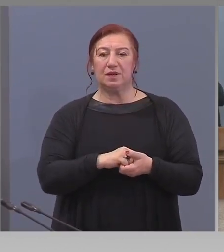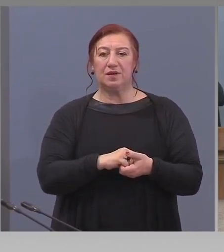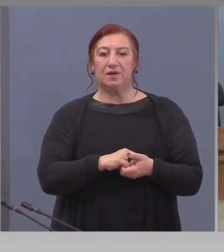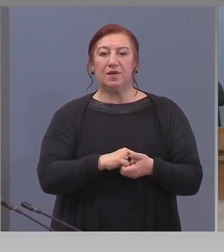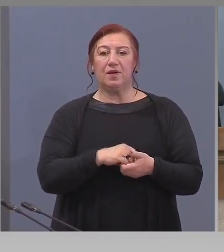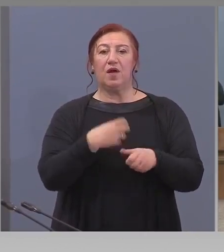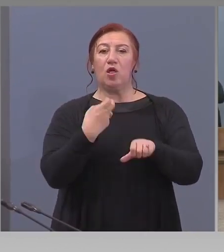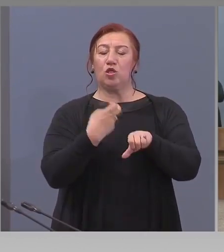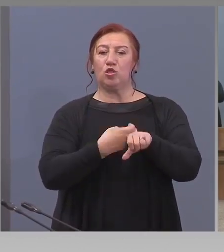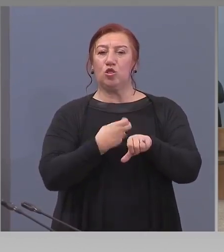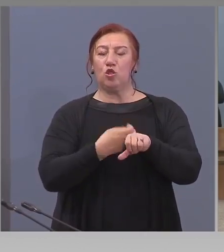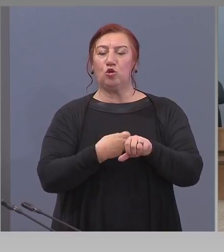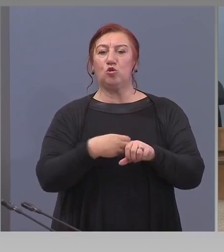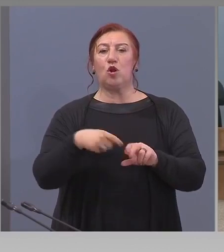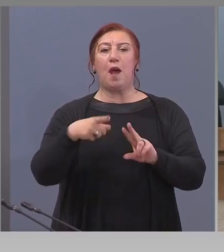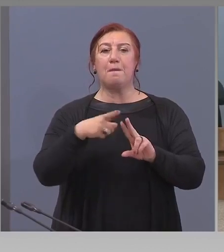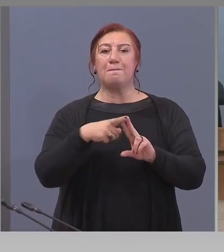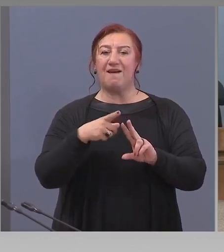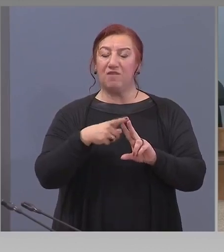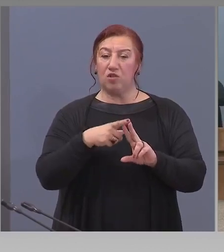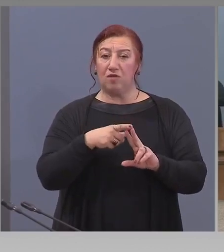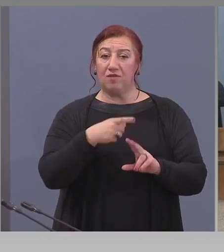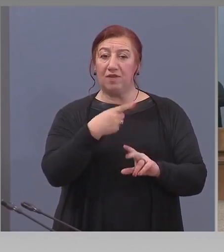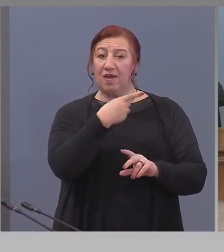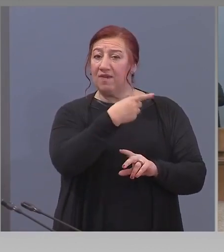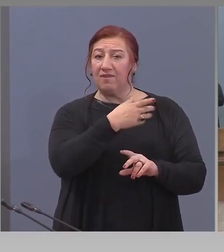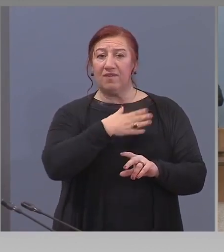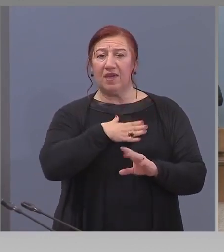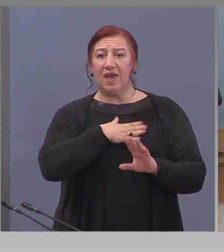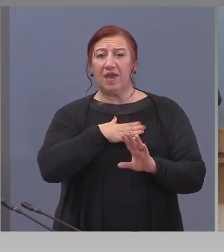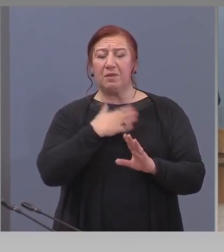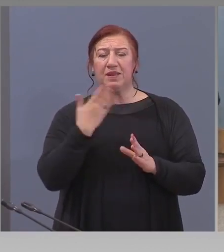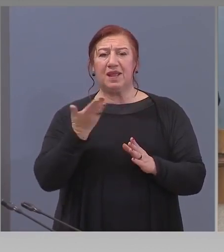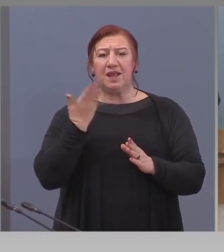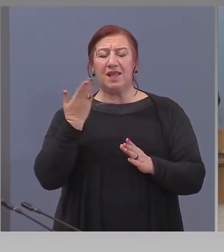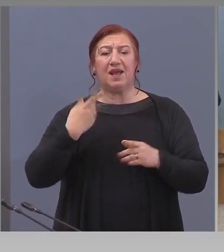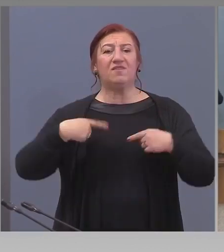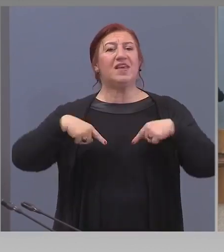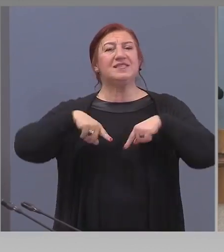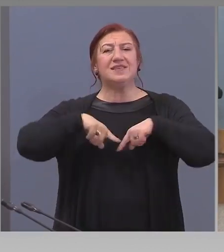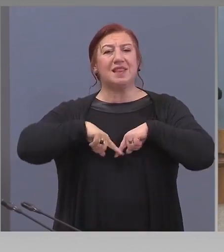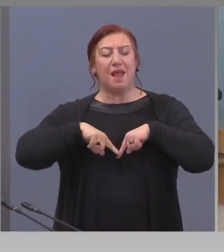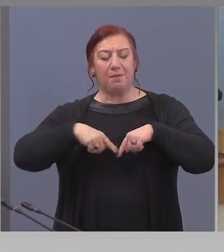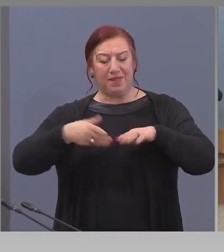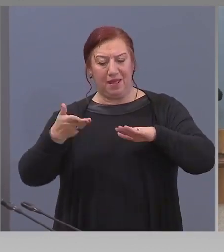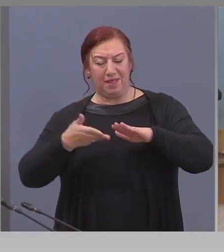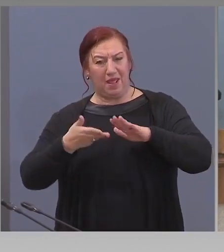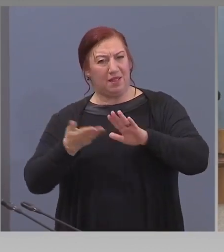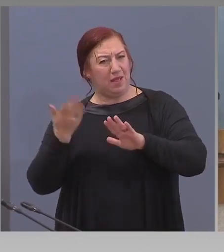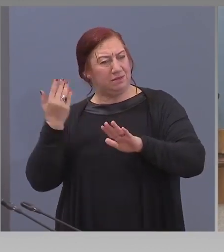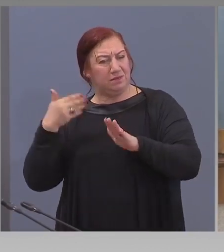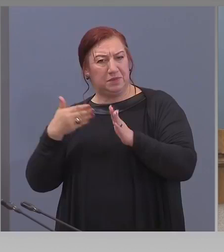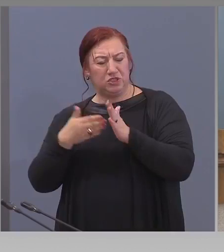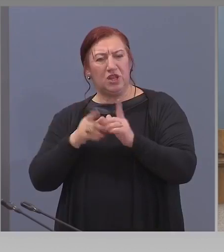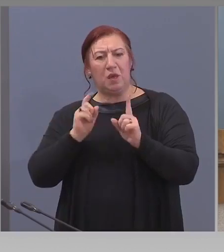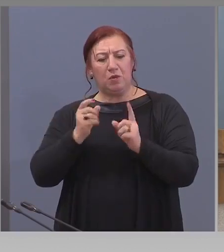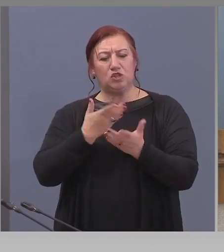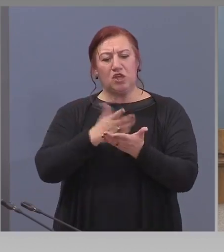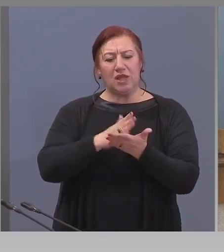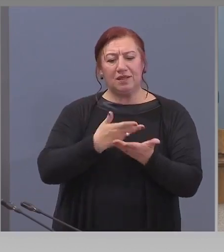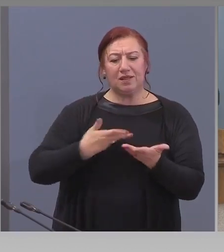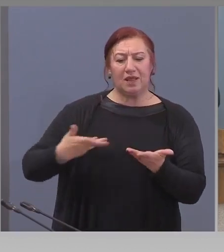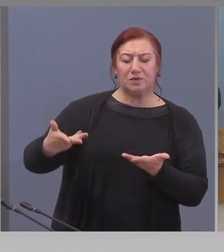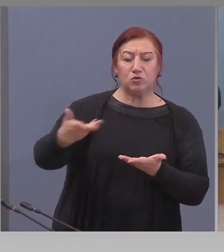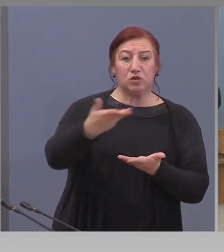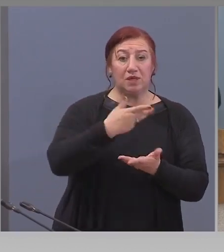доктор Павлов, вие имате ли някакви съдебни делазни по някаква причина, ако може да споделите с нас, защото